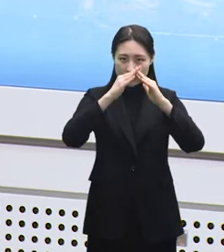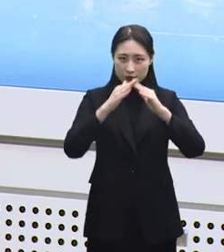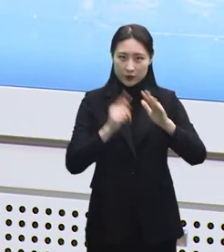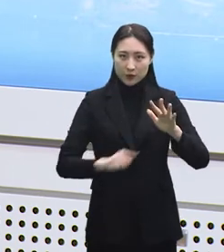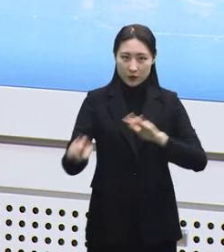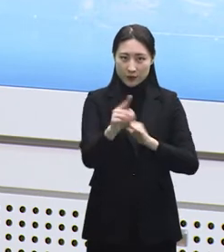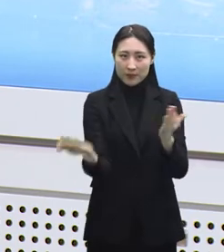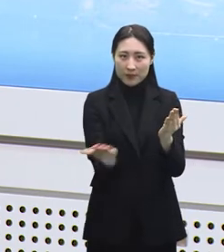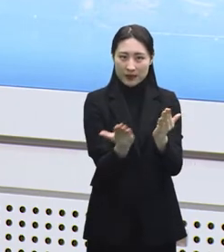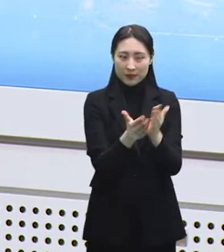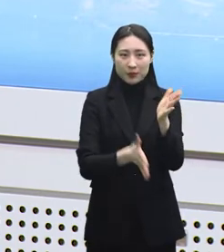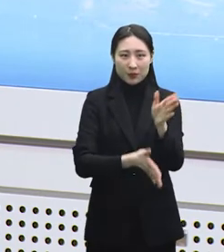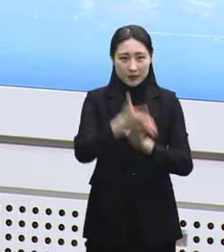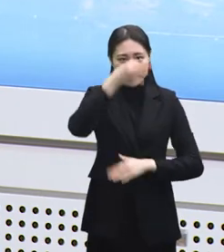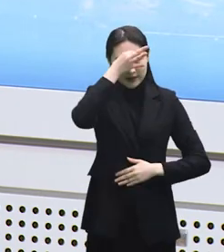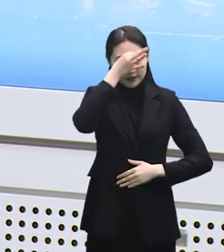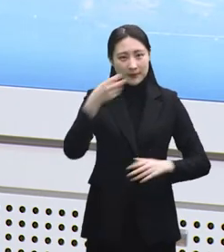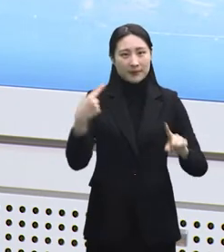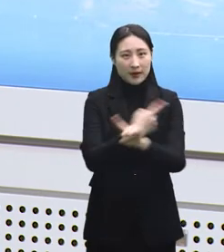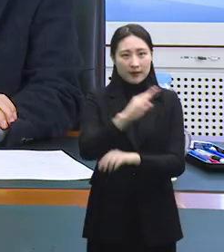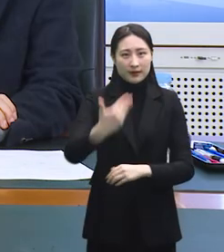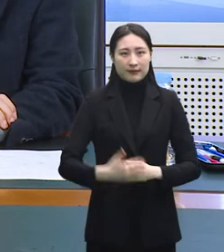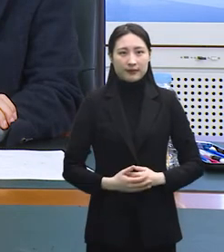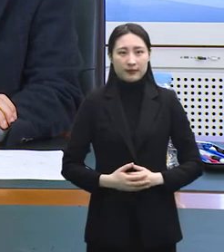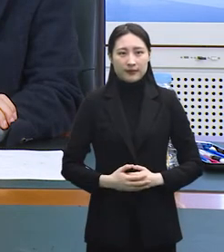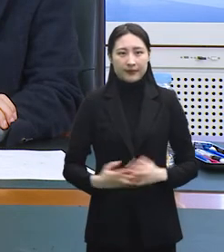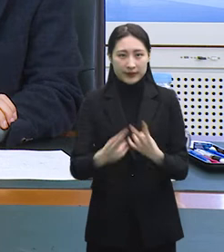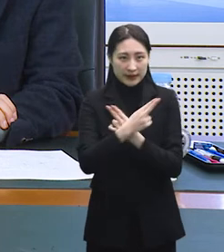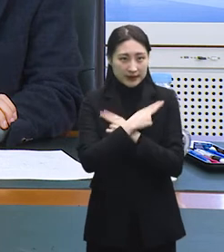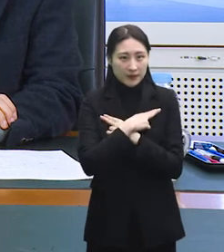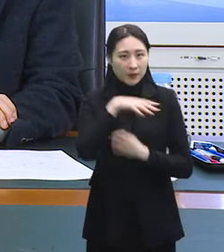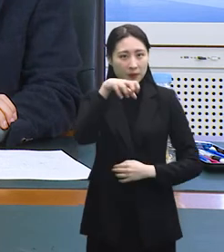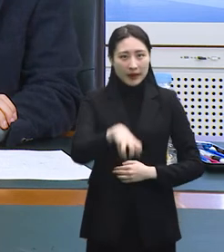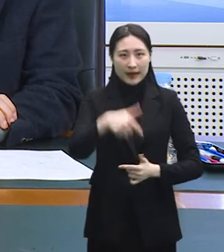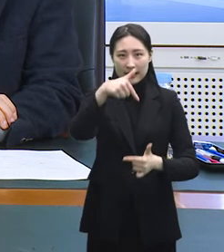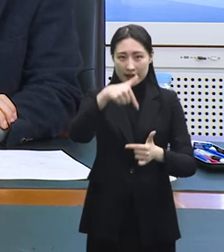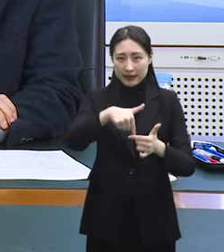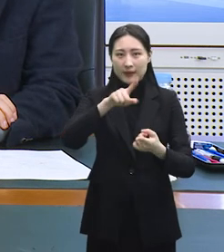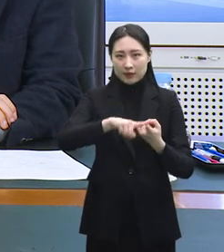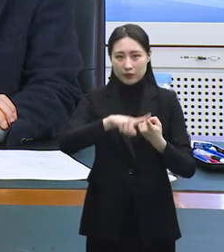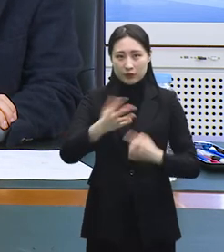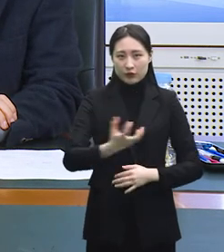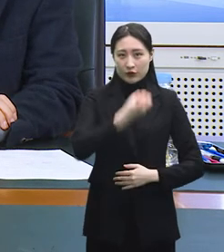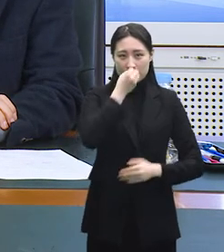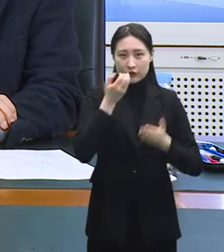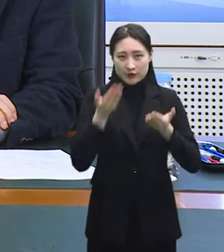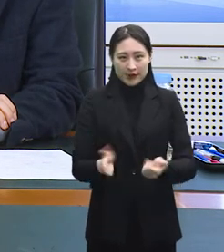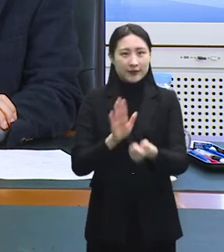도시기능도 획기적으로 변해야 합니다. 신사동에 강남다운 품격 휴식을 제공하는